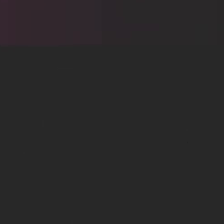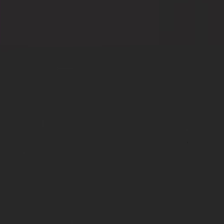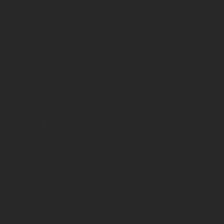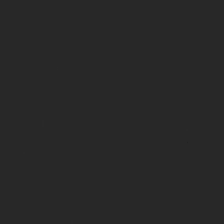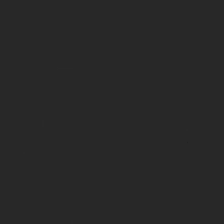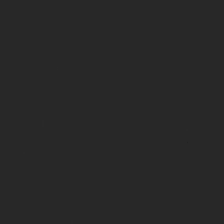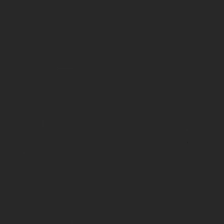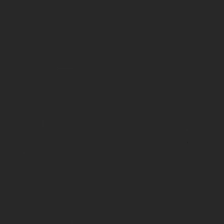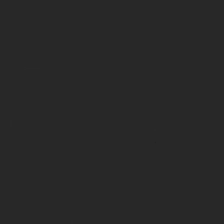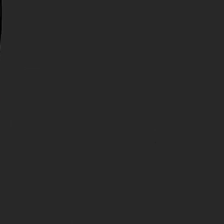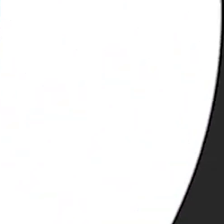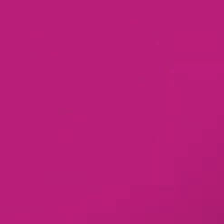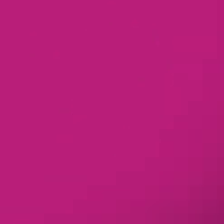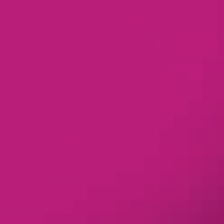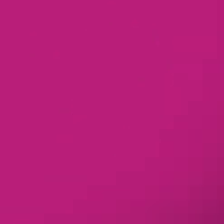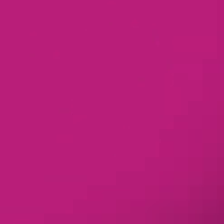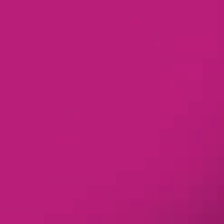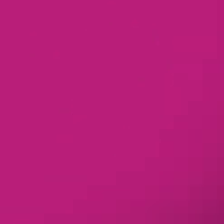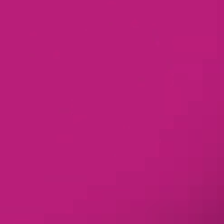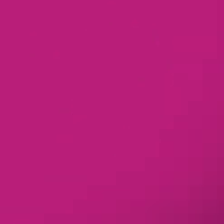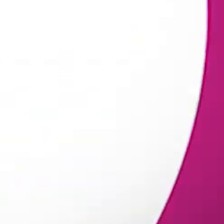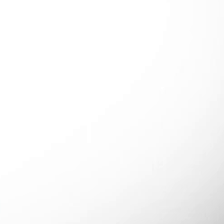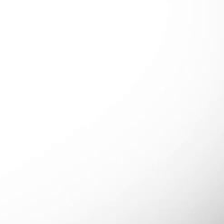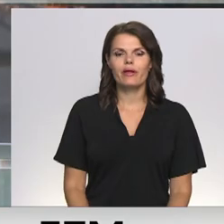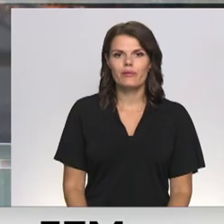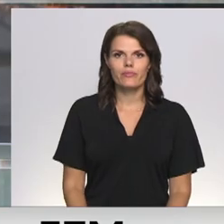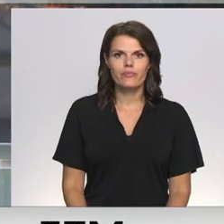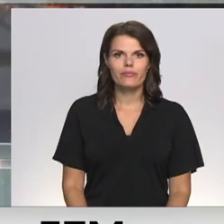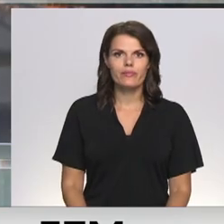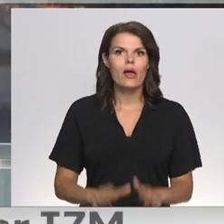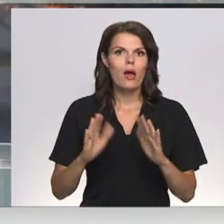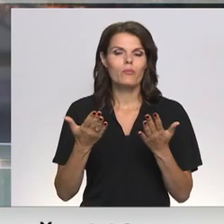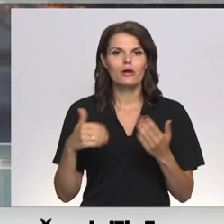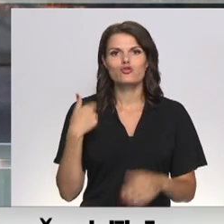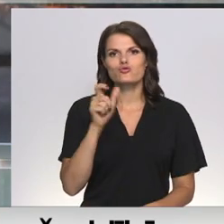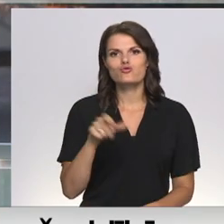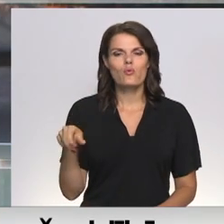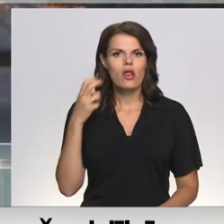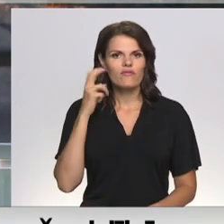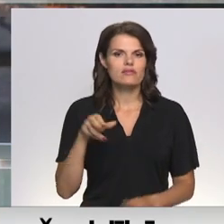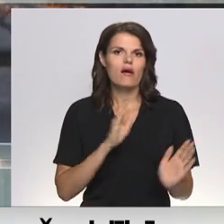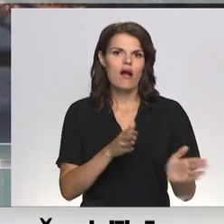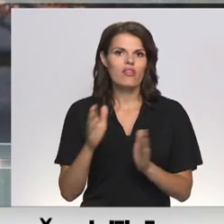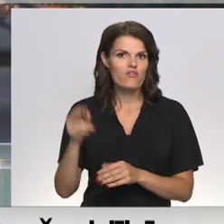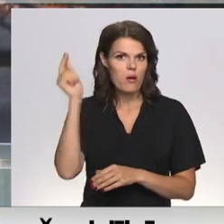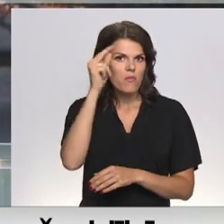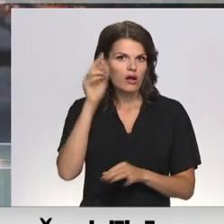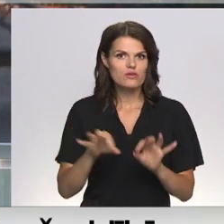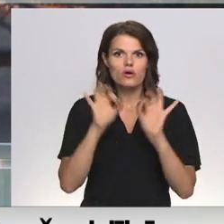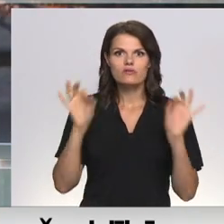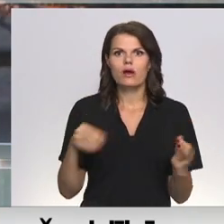Re! Viss ēters ir te! Tikmēr skolē un vecāki gatavojas mācību sākumam.